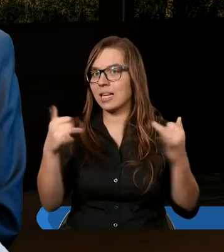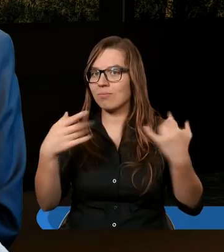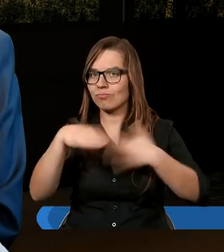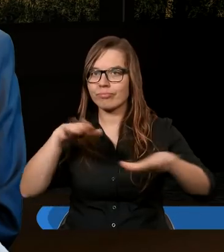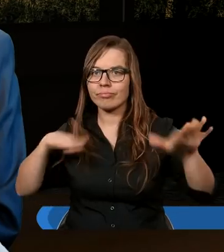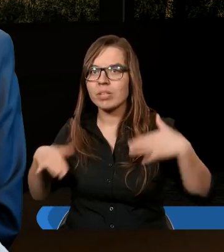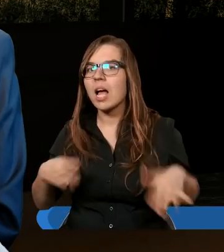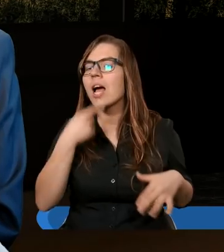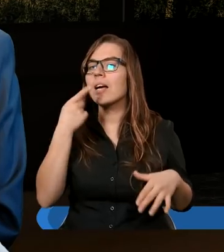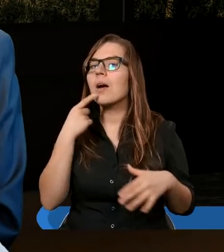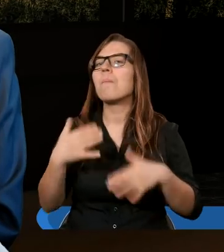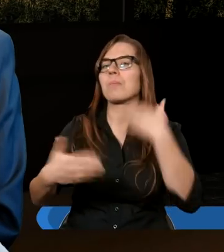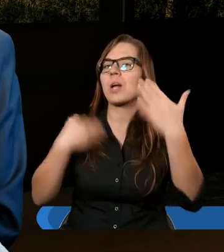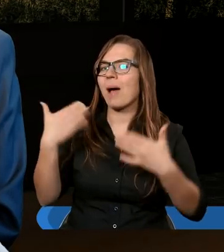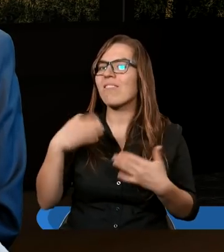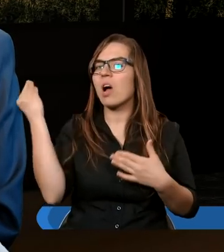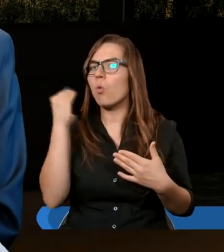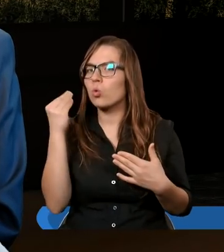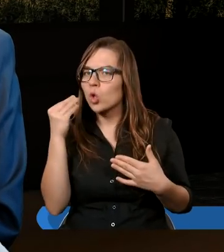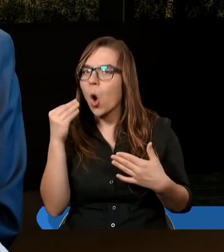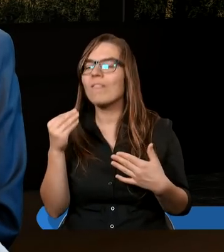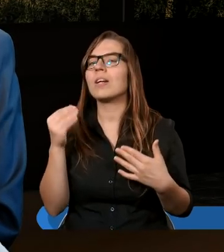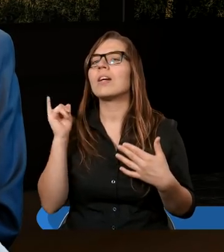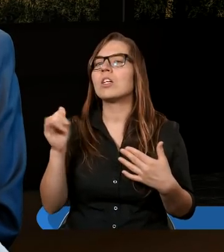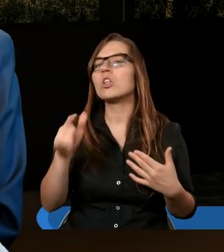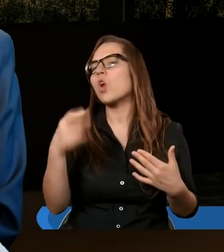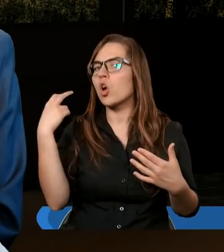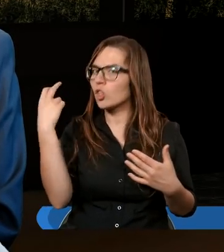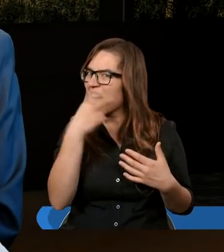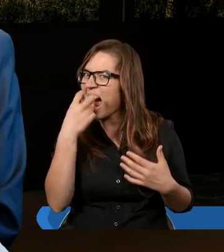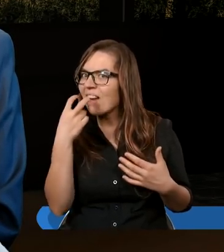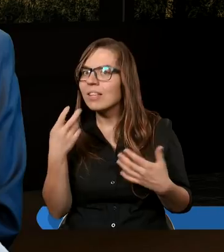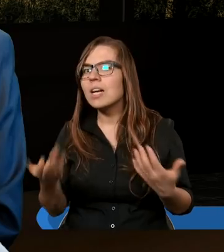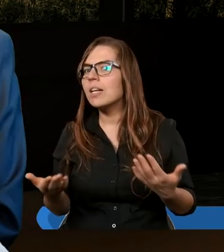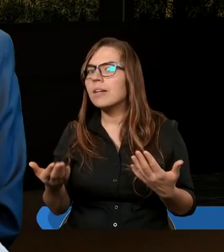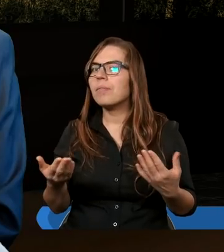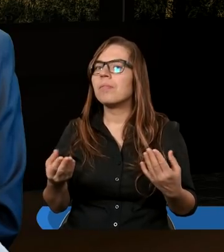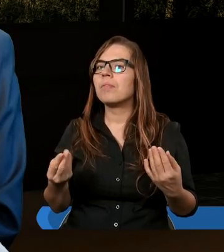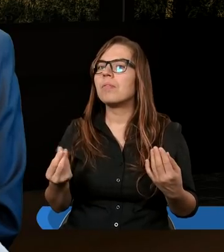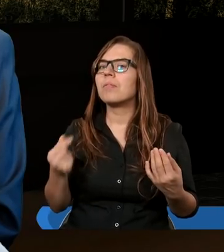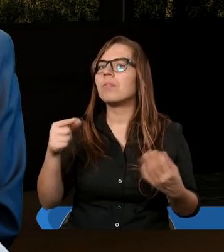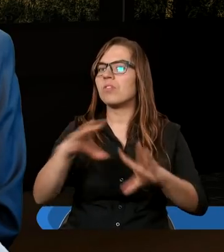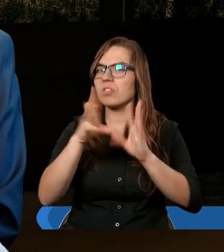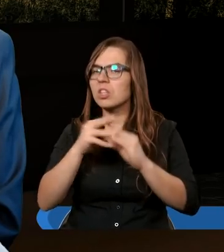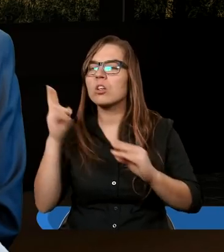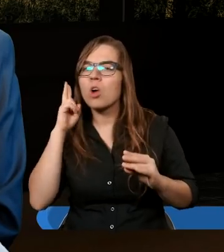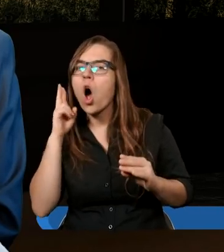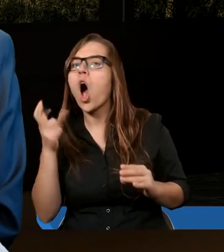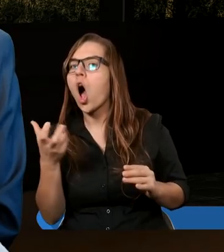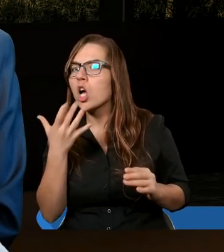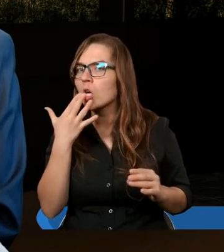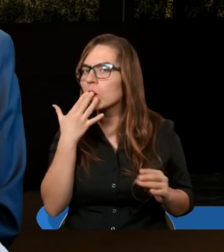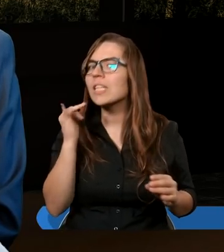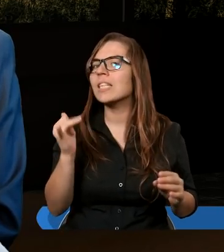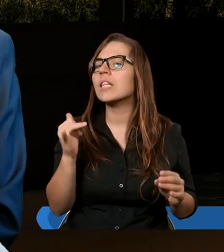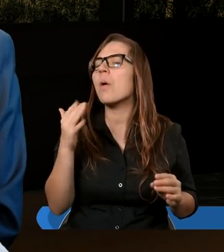językach przemawiali uczniowie i co ciekawe, wszyscy rozumieli o czym mówili